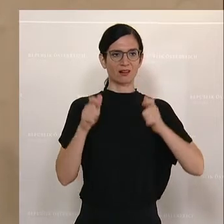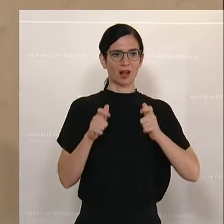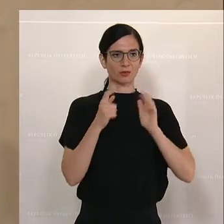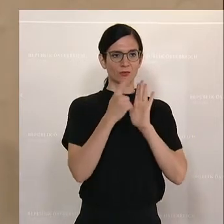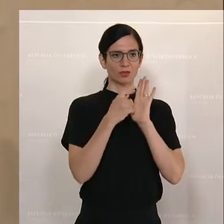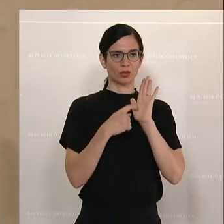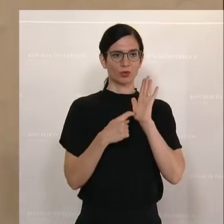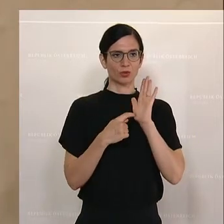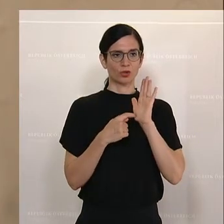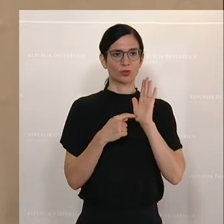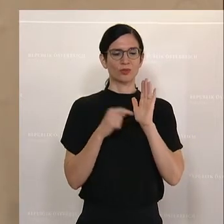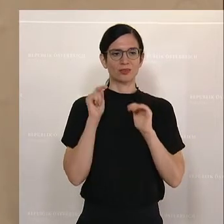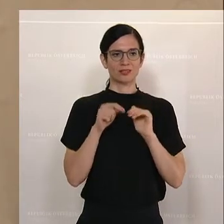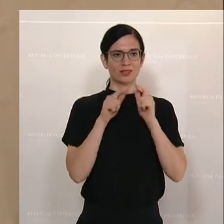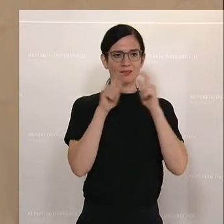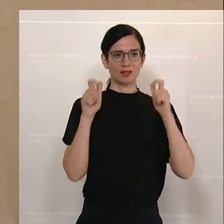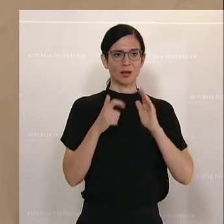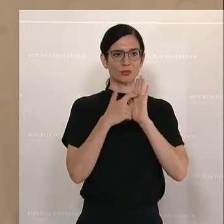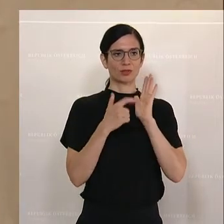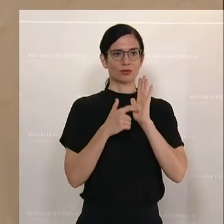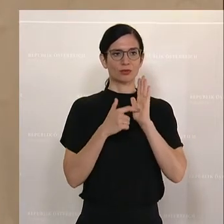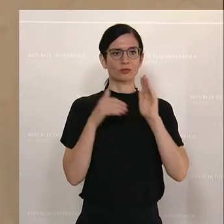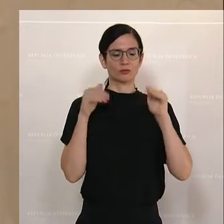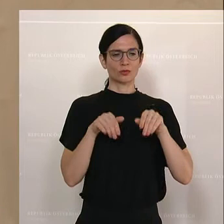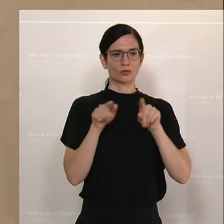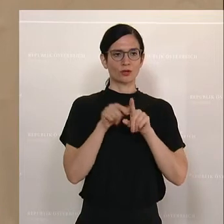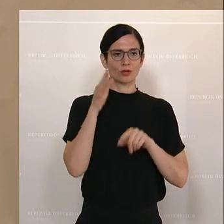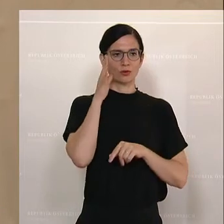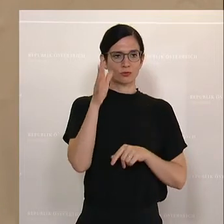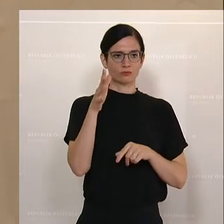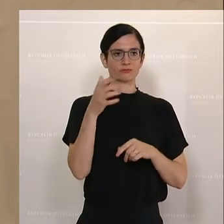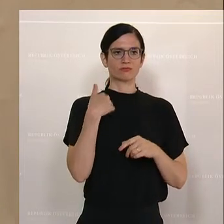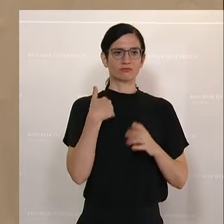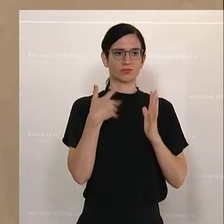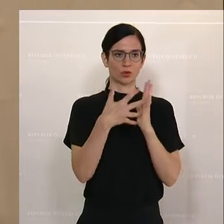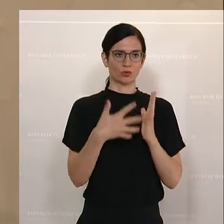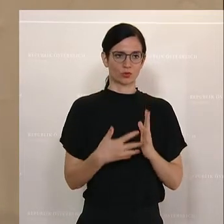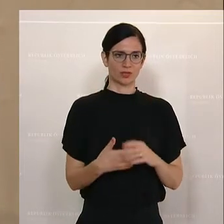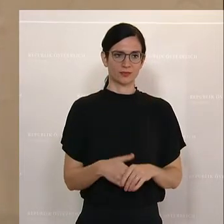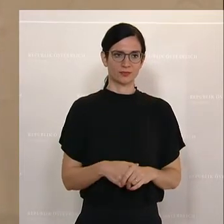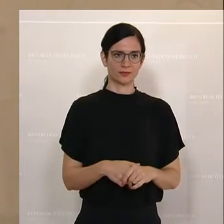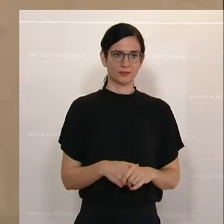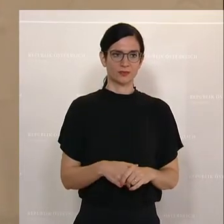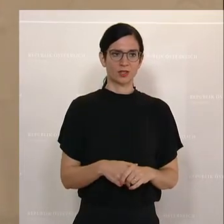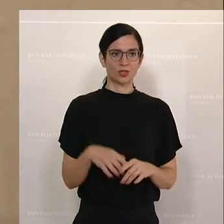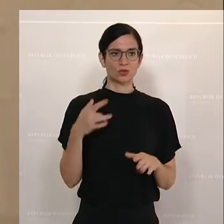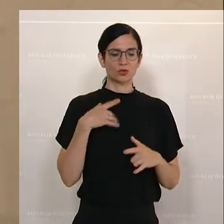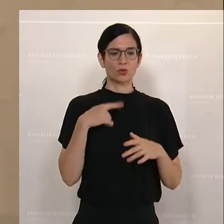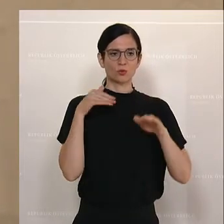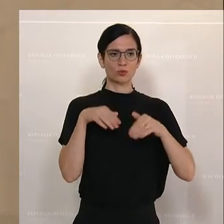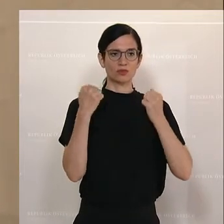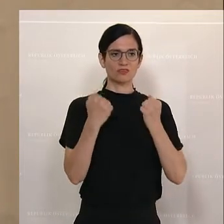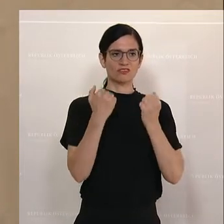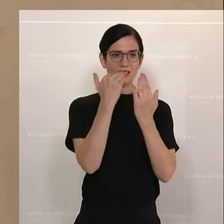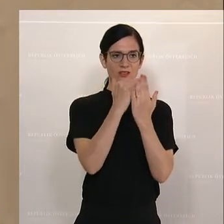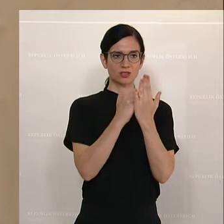Deshalb, glaube ich, ist mit dem Bundesgesetz einiges umgesetzt, ob es darum geht, Festlegung besonderer Kontrollmaßnahmen in Bezug auf die